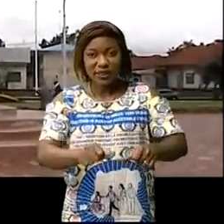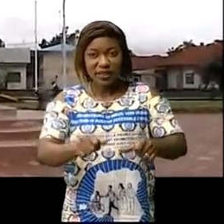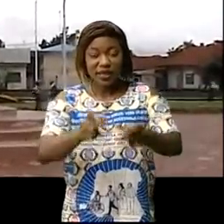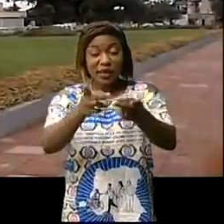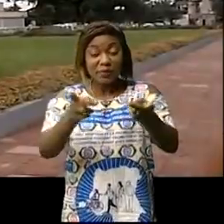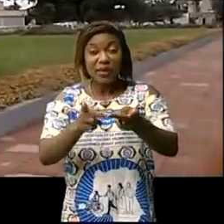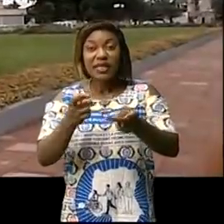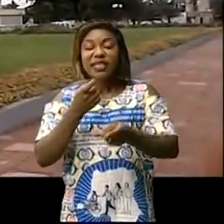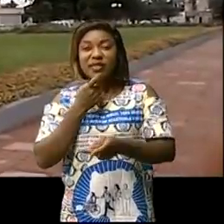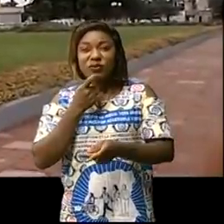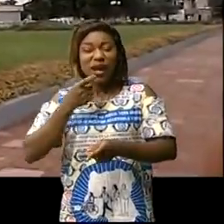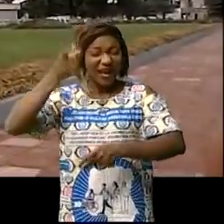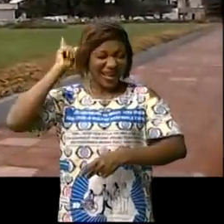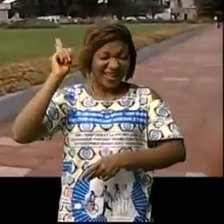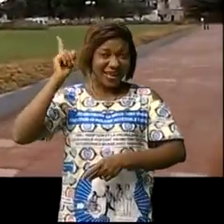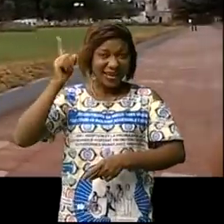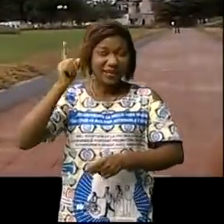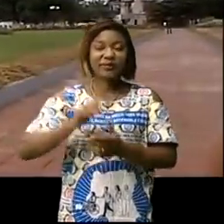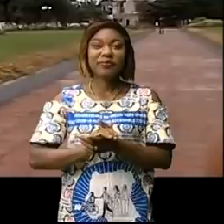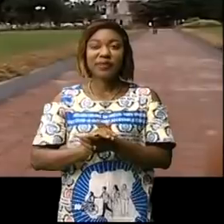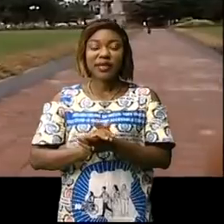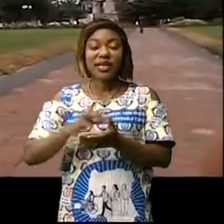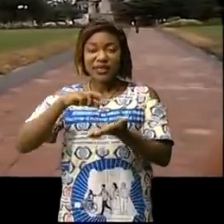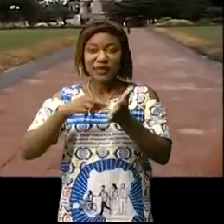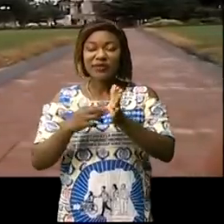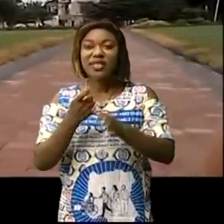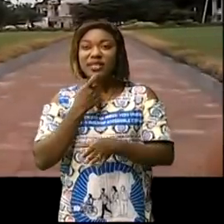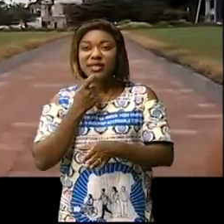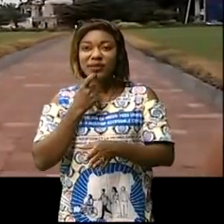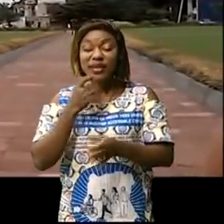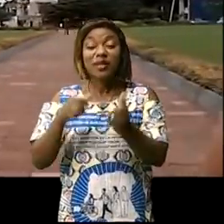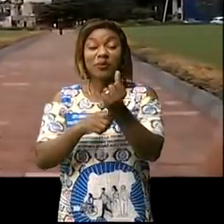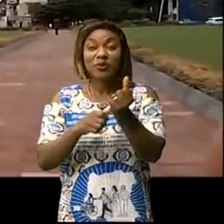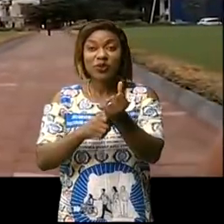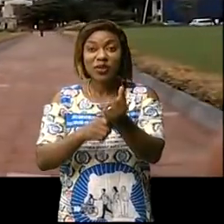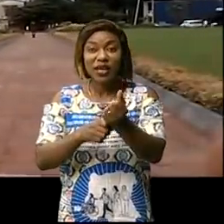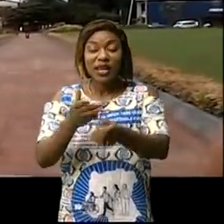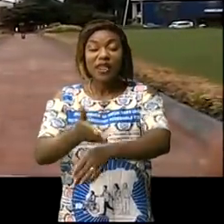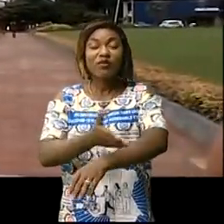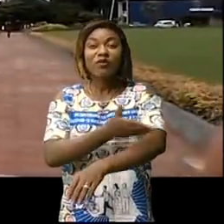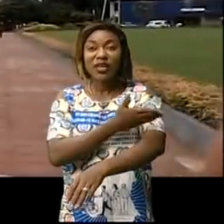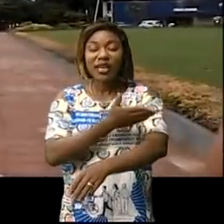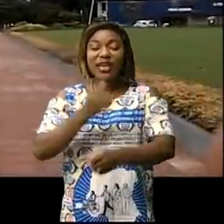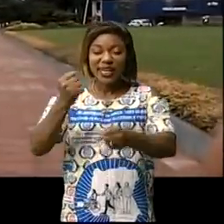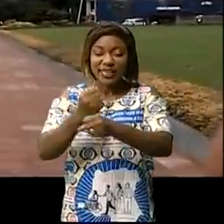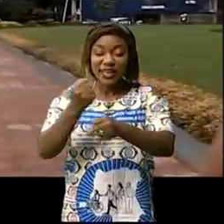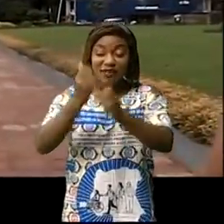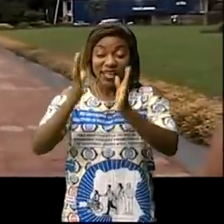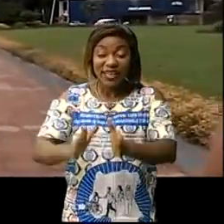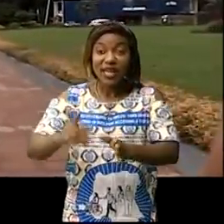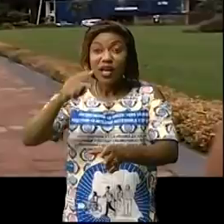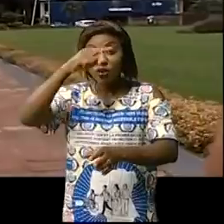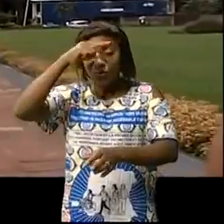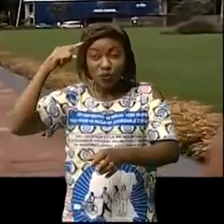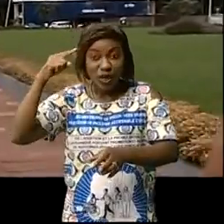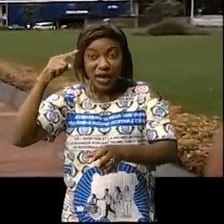historique de l'époque coloniale il s'agit de l'histoire des évolués les travailleurs noirs qui avaient l'autorisation d'accéder